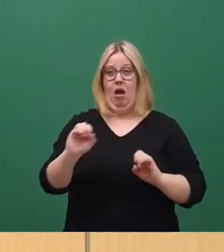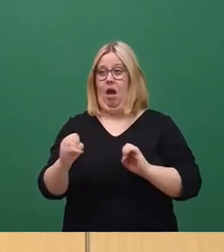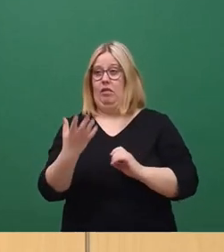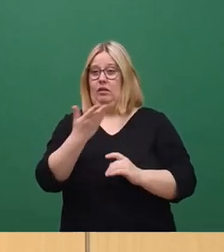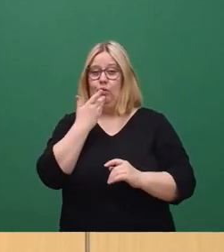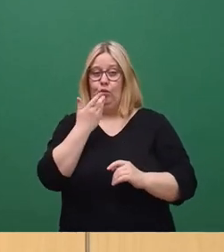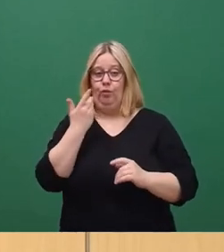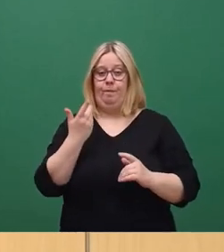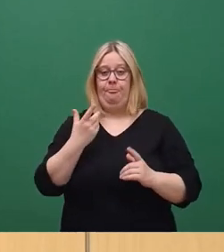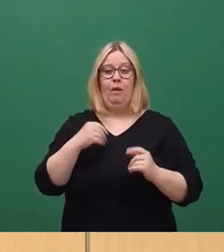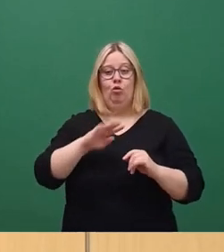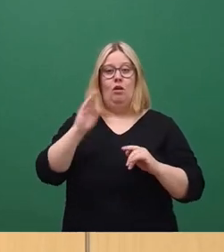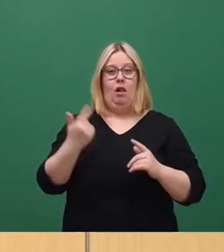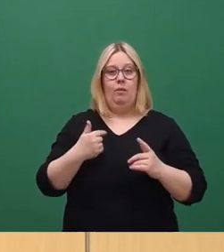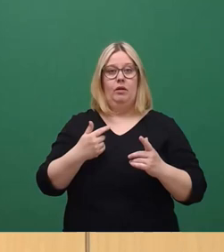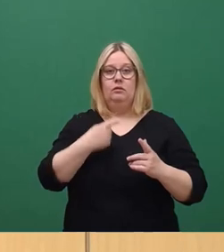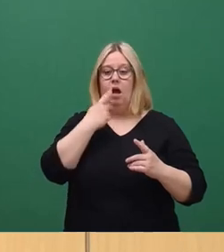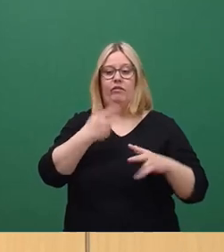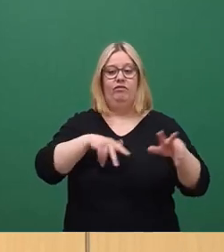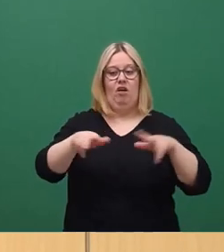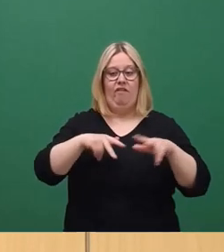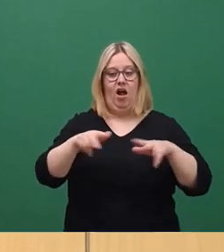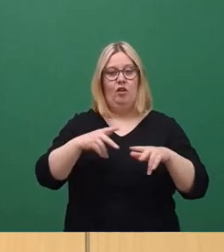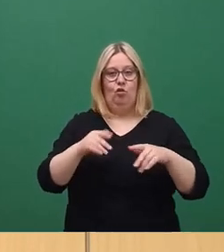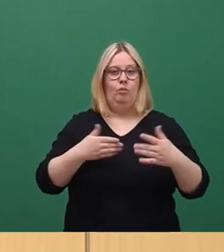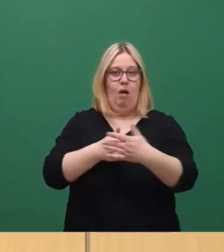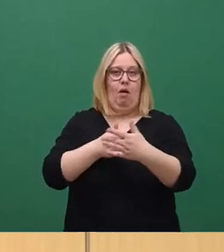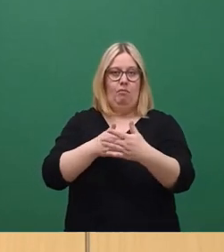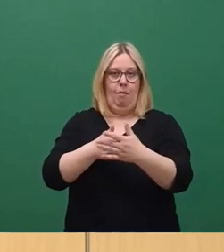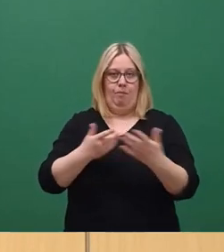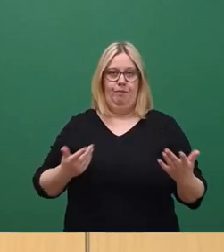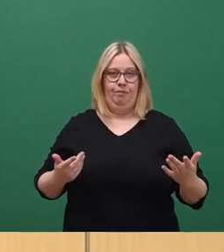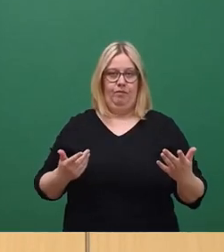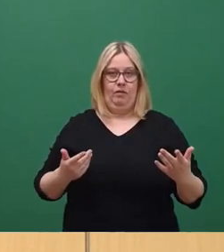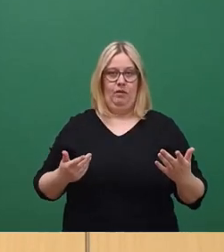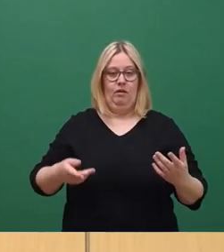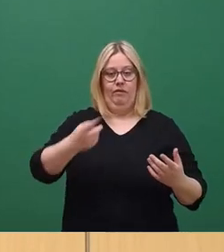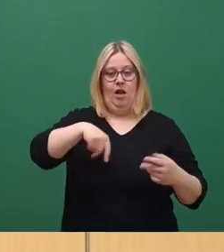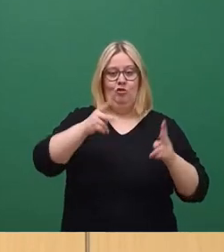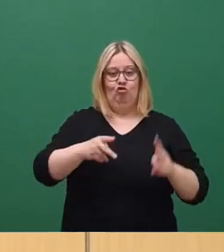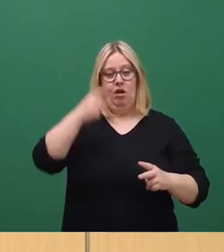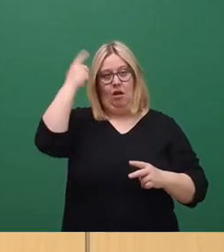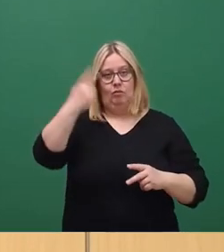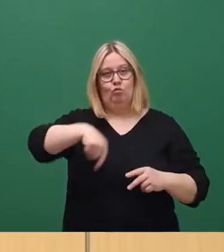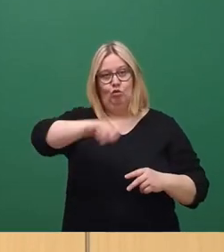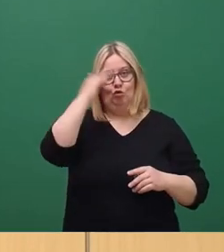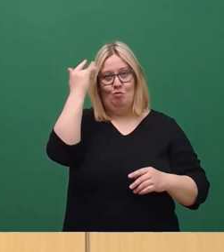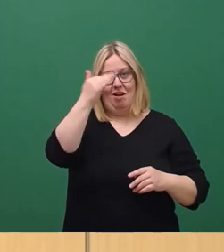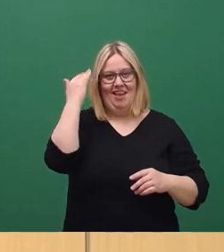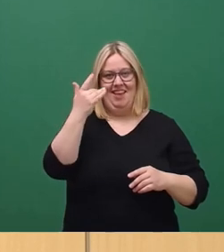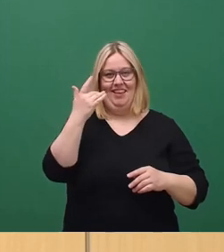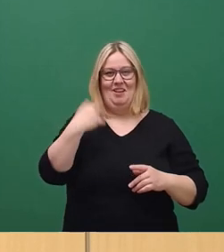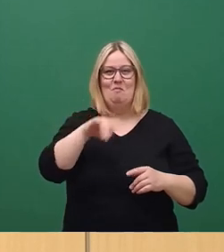gesagt, der Grundstein ist gelegt, dass sich die Verwaltung weiterhin selbst im Weg stehen kann. Wir als Stadtrat müssen uns in Zukunft überlegen, wie wir derartiges